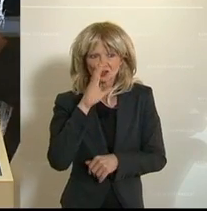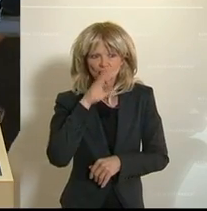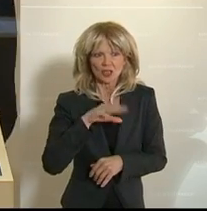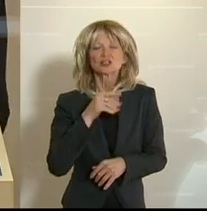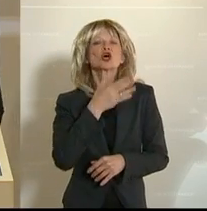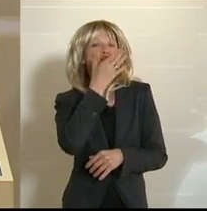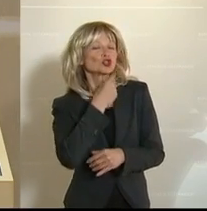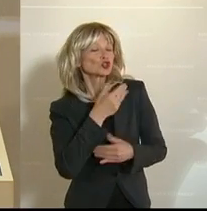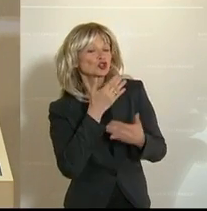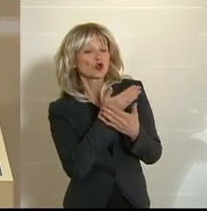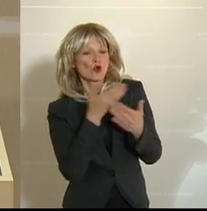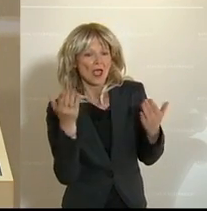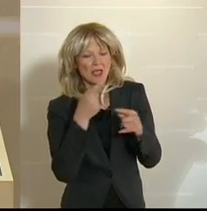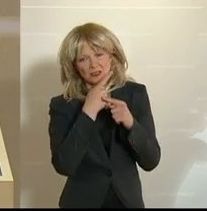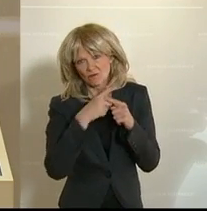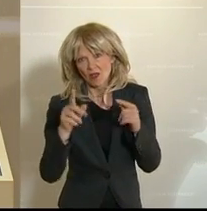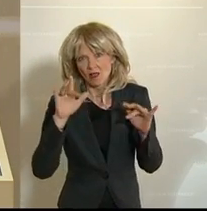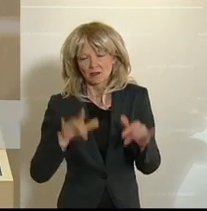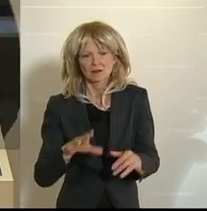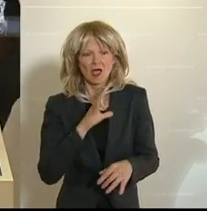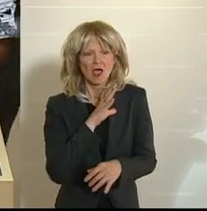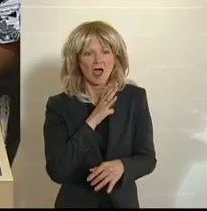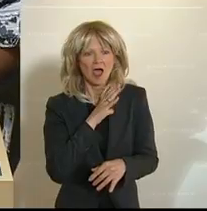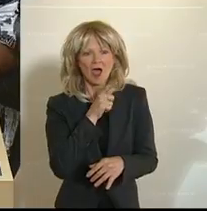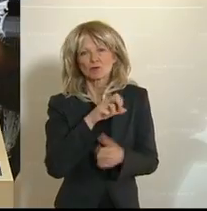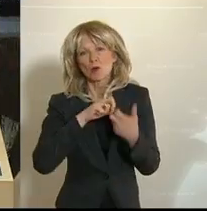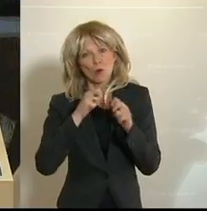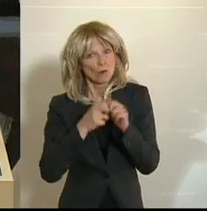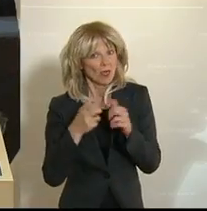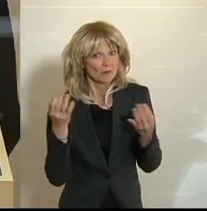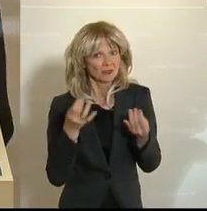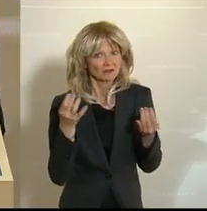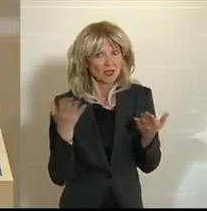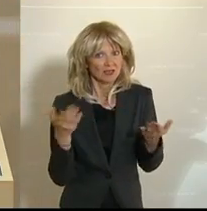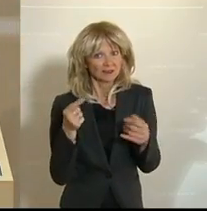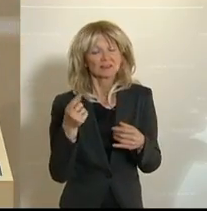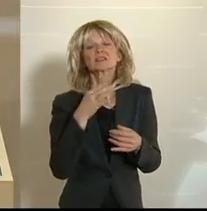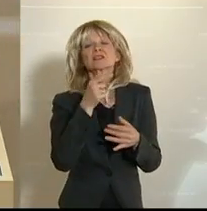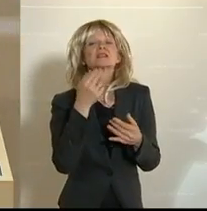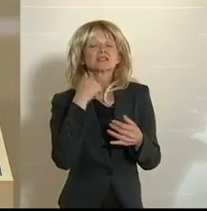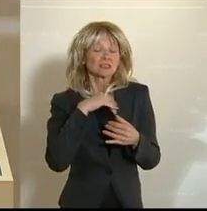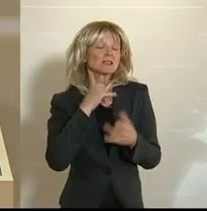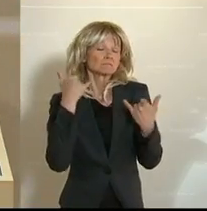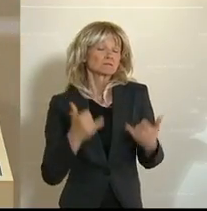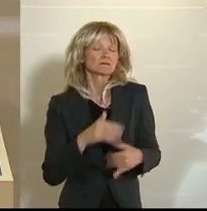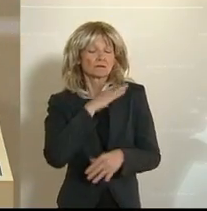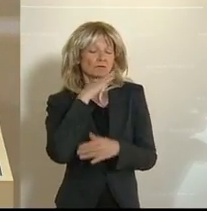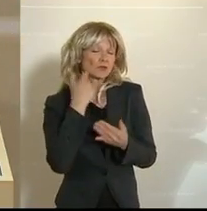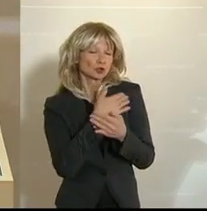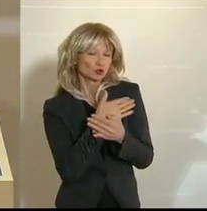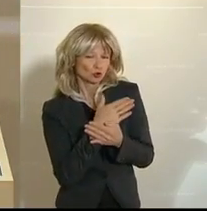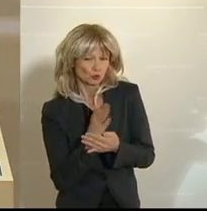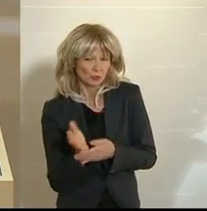auf die Kommino. Aber was das Problem ist, und das ist ja gesagt worden, sie kommt einfach viel zu spät. Es ist wirklich irre. Für